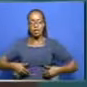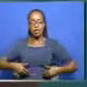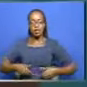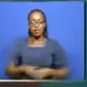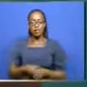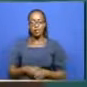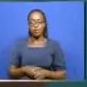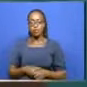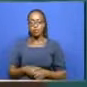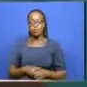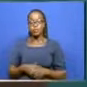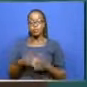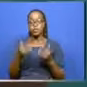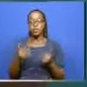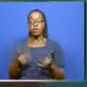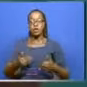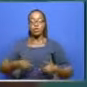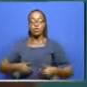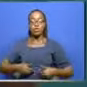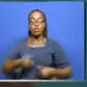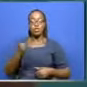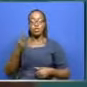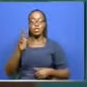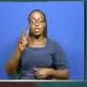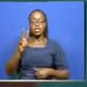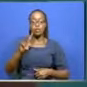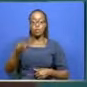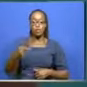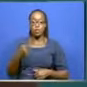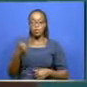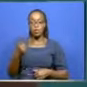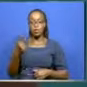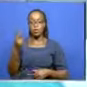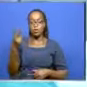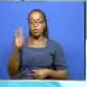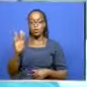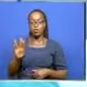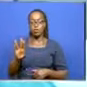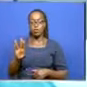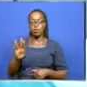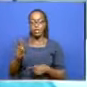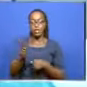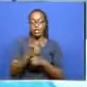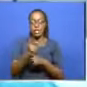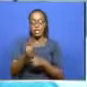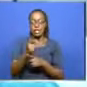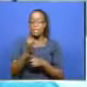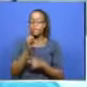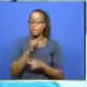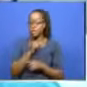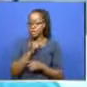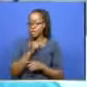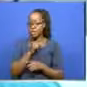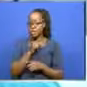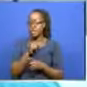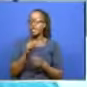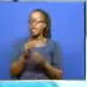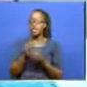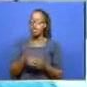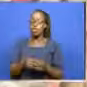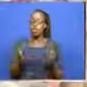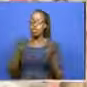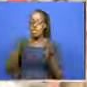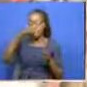Kufikia sasa vijana 103221, wamepata mafunzo katika sekte rasmi nazile za